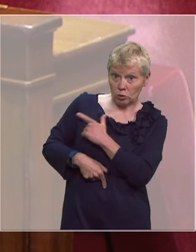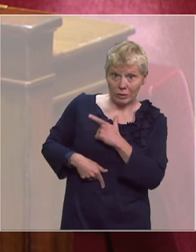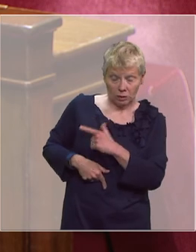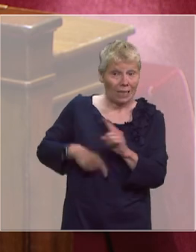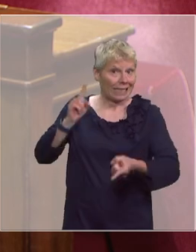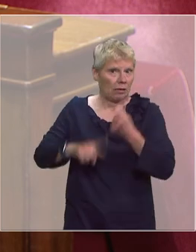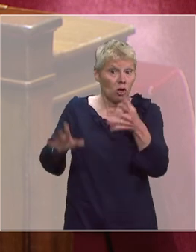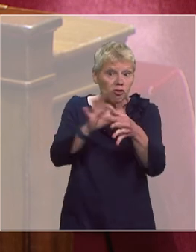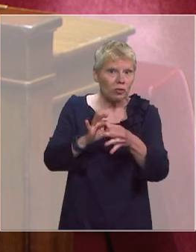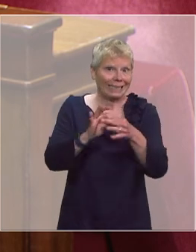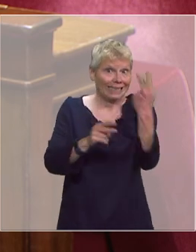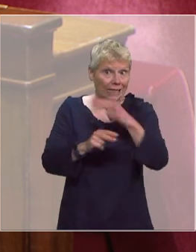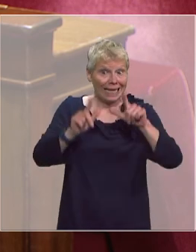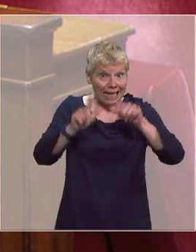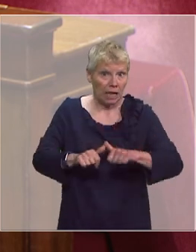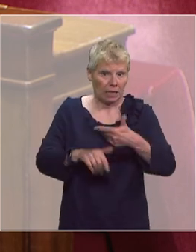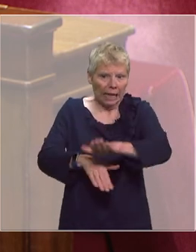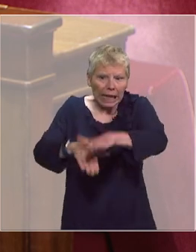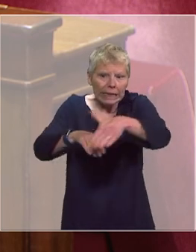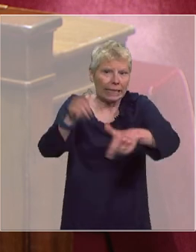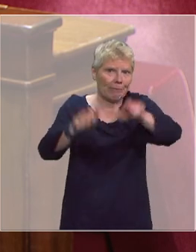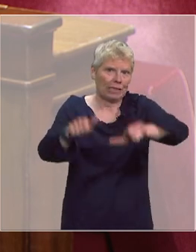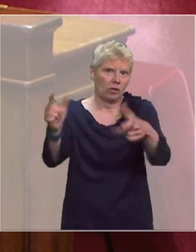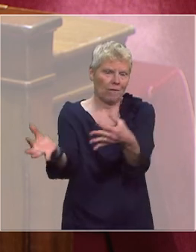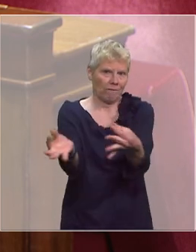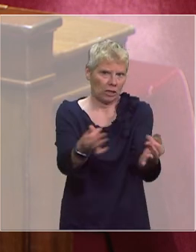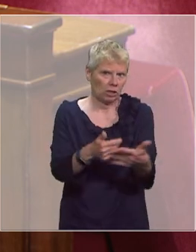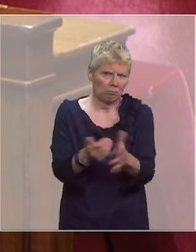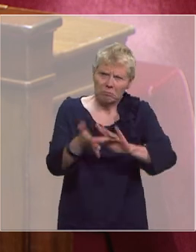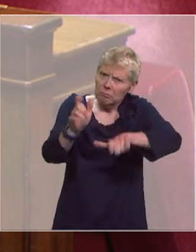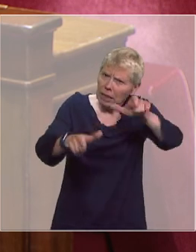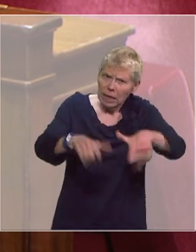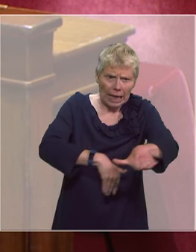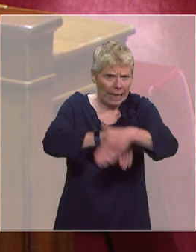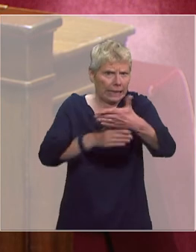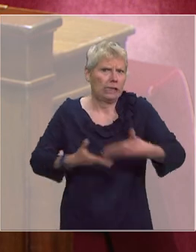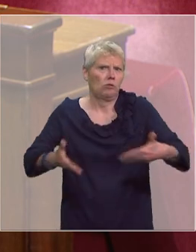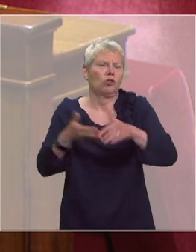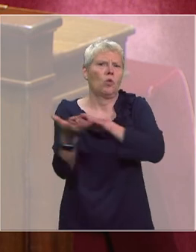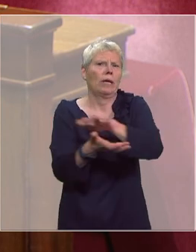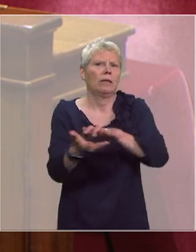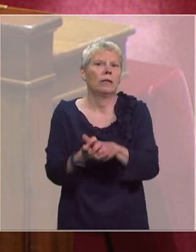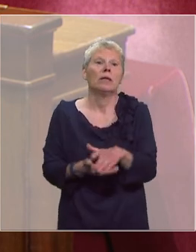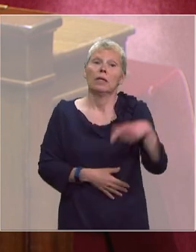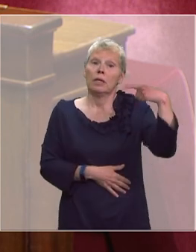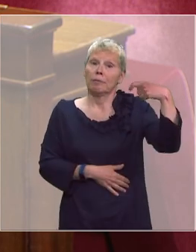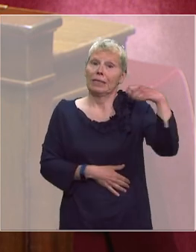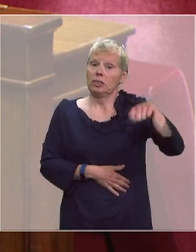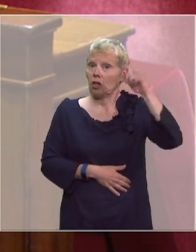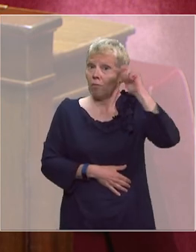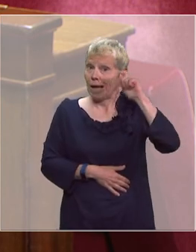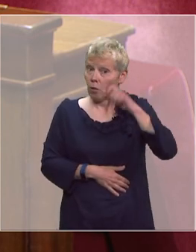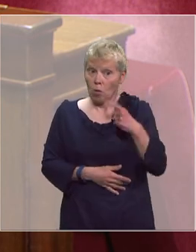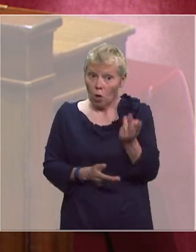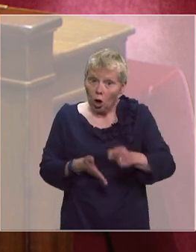soit présente pour aider les plus fragiles et tous ceux qui ont besoin d'aide en cette période de crise. Le président de la République l'a